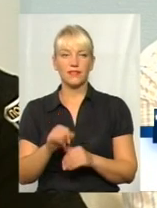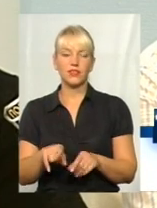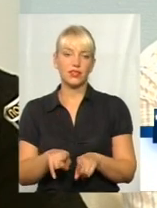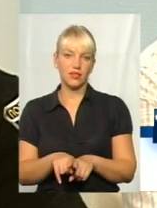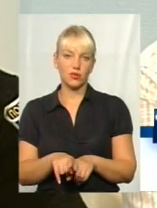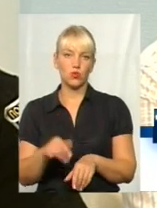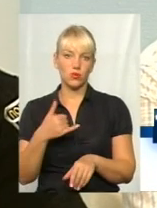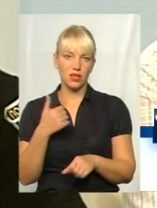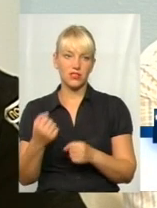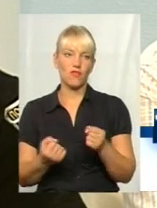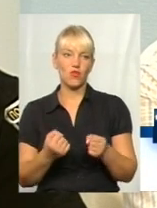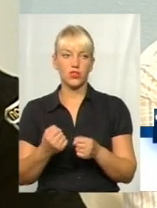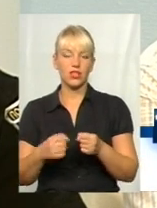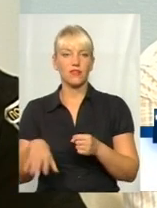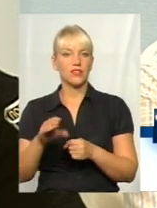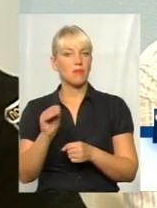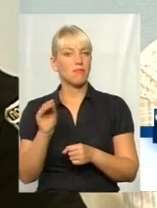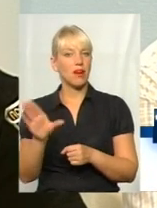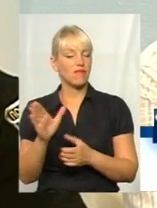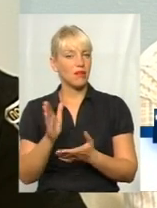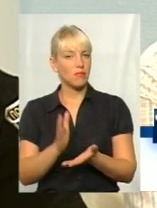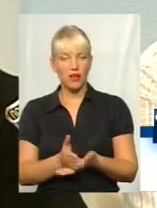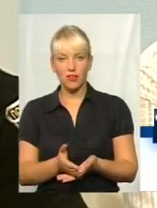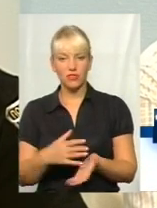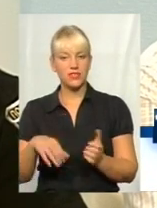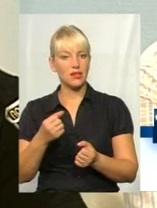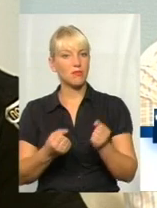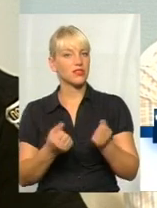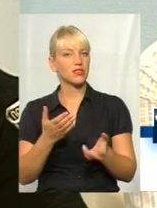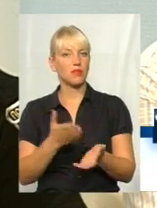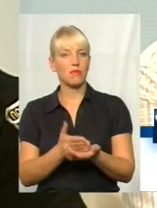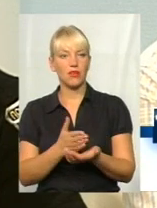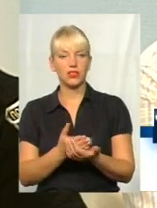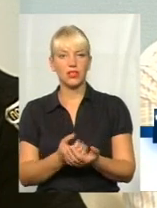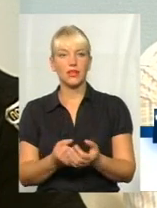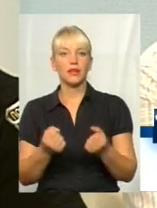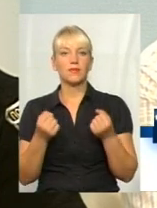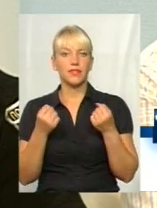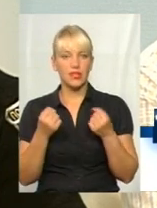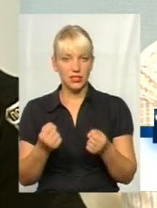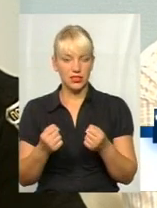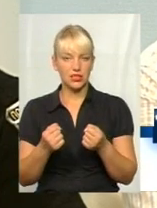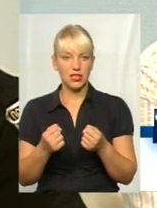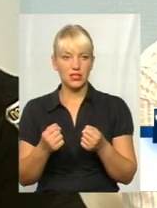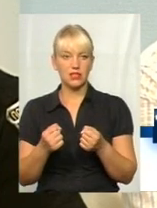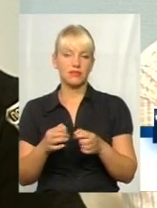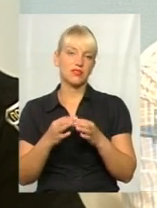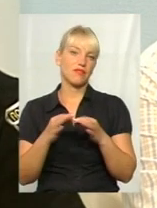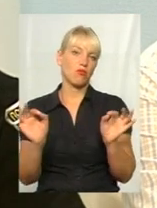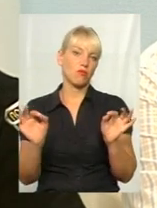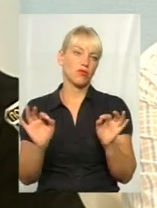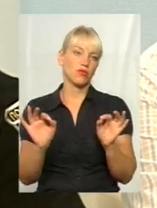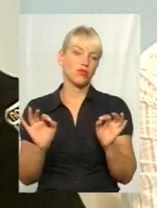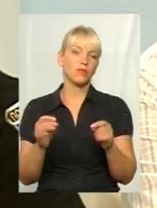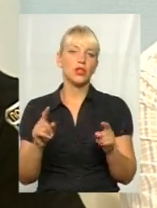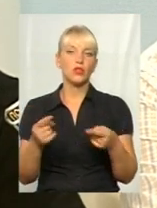у нас водії зараз всі права мають, всі машини хороші мають, їздять доволі, як кажуть, свободно. Тому що, тим